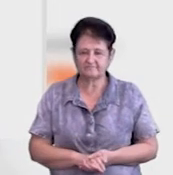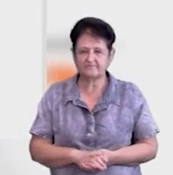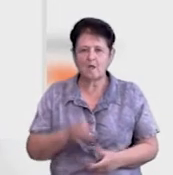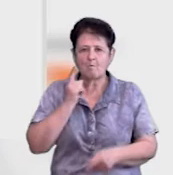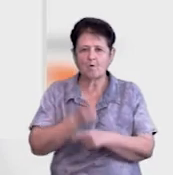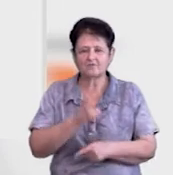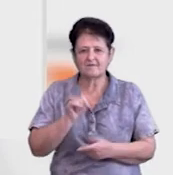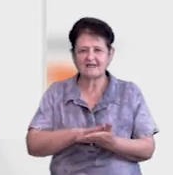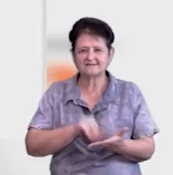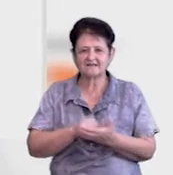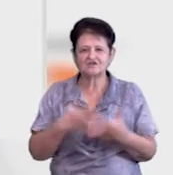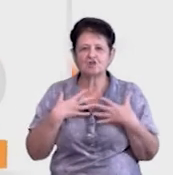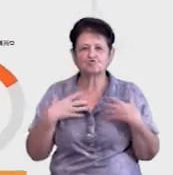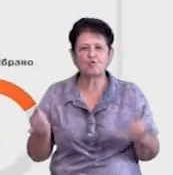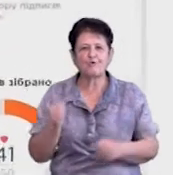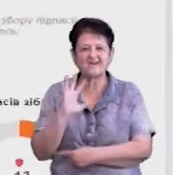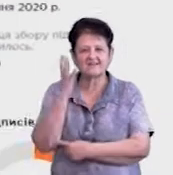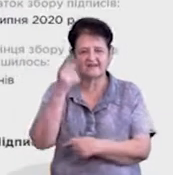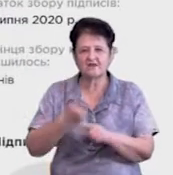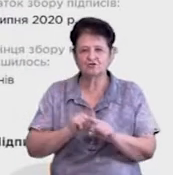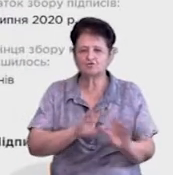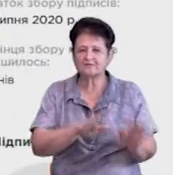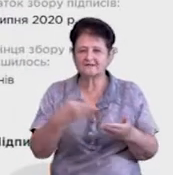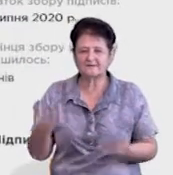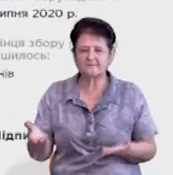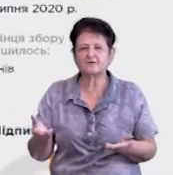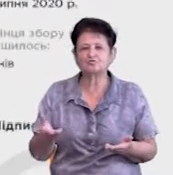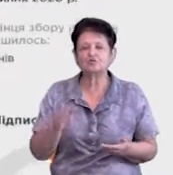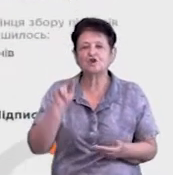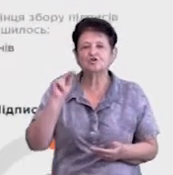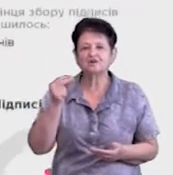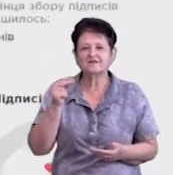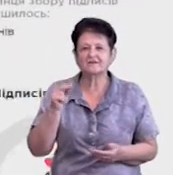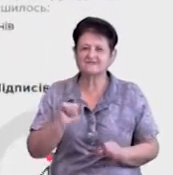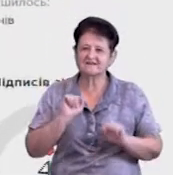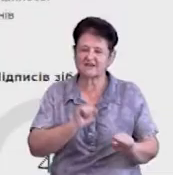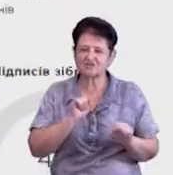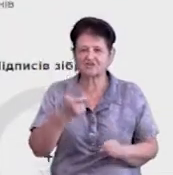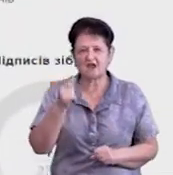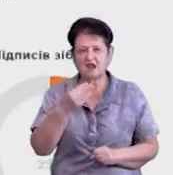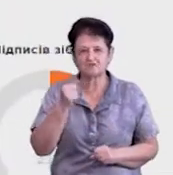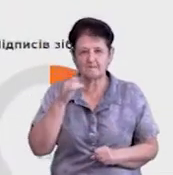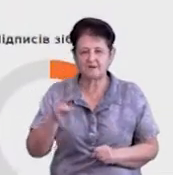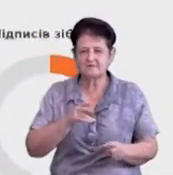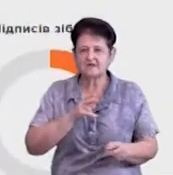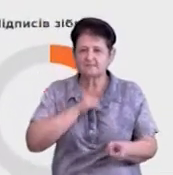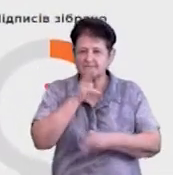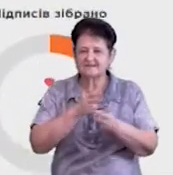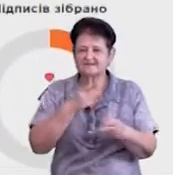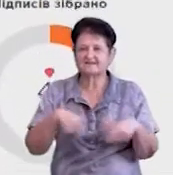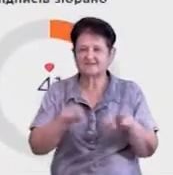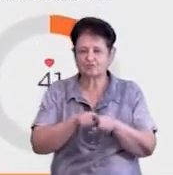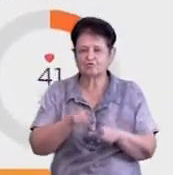Мораторій на знищення здорових дерев. Цю ініціативу пропонує чернігівський правозахисник Олександр Гашпар. Петиція з такою